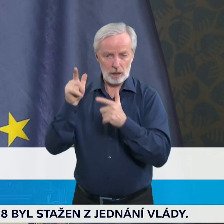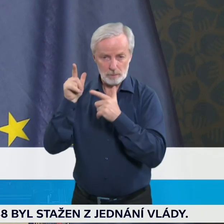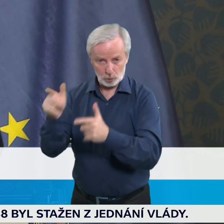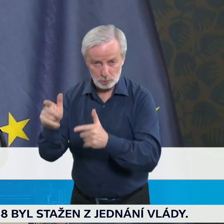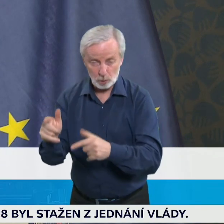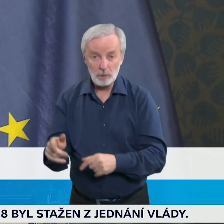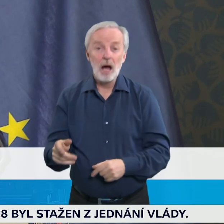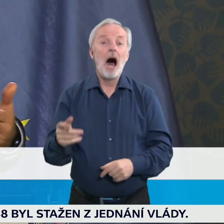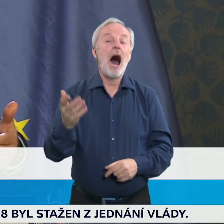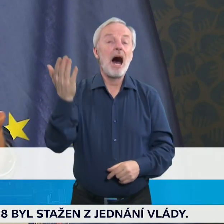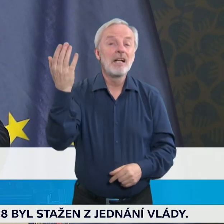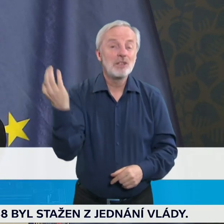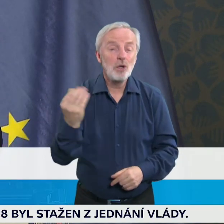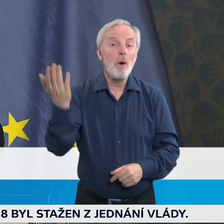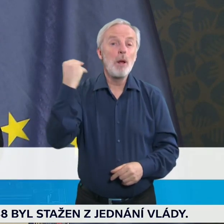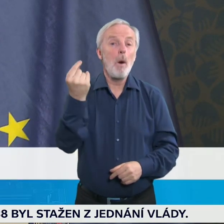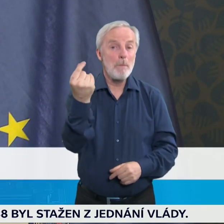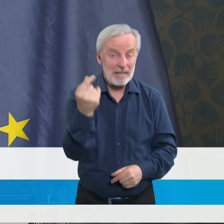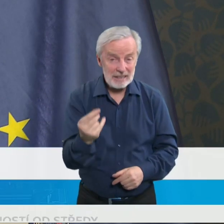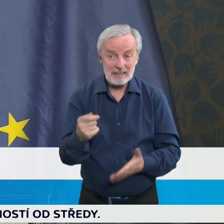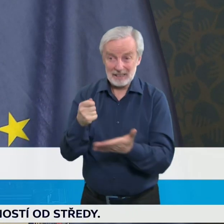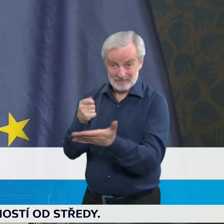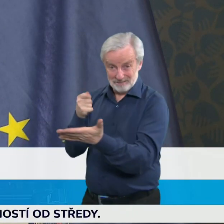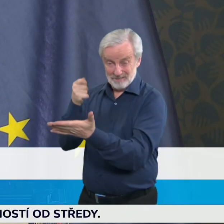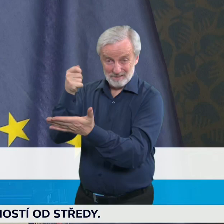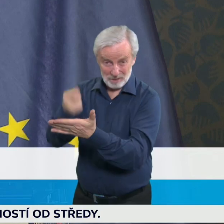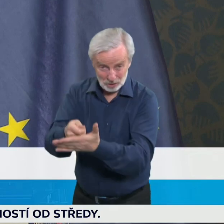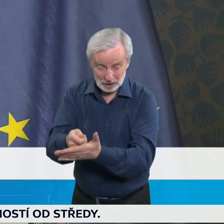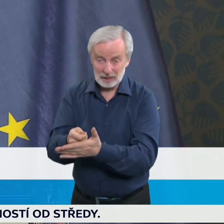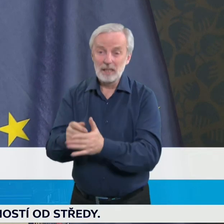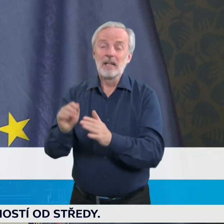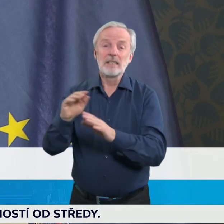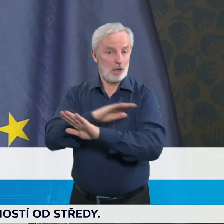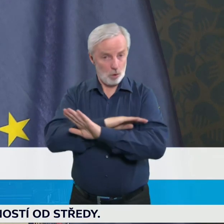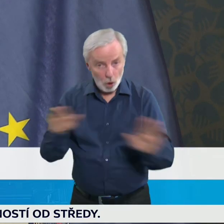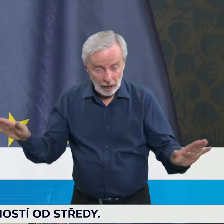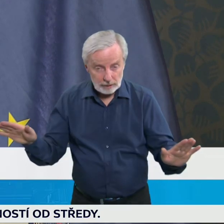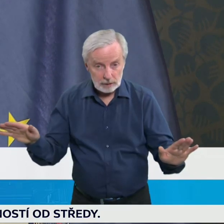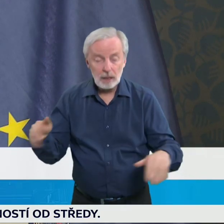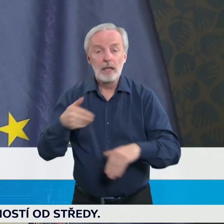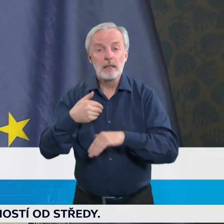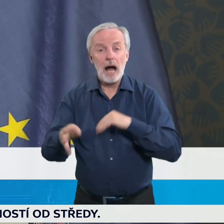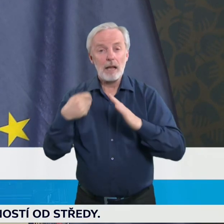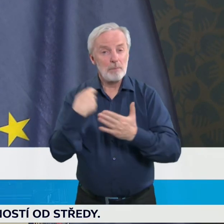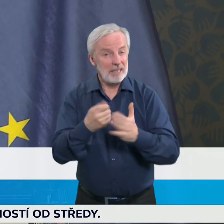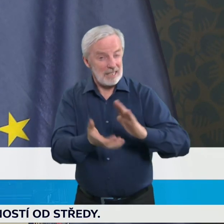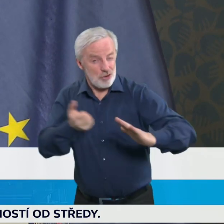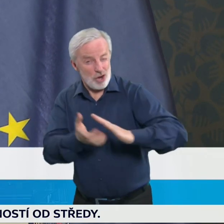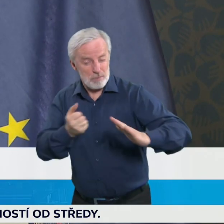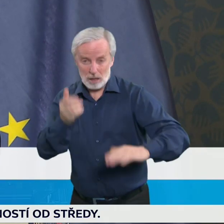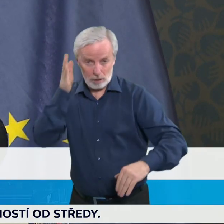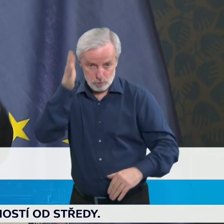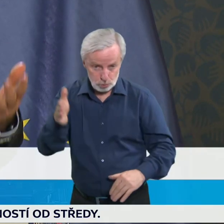této pojistky zatím vloženy, nebudou dále čerpány a bude ta nemocnice ukončena tak, že